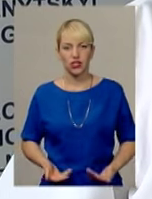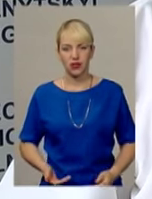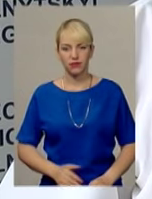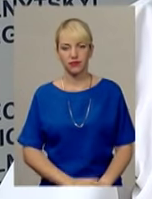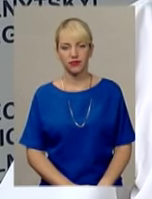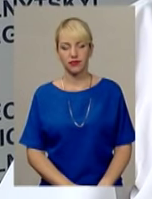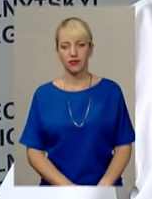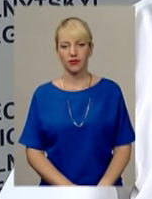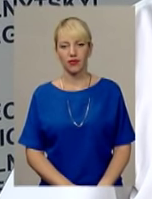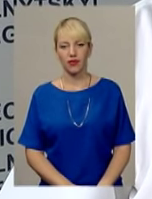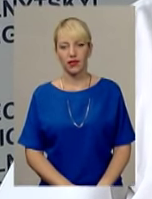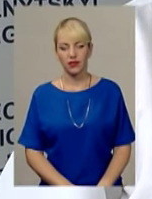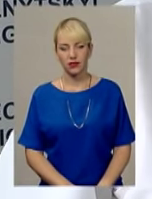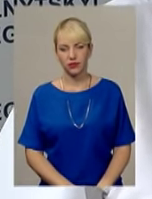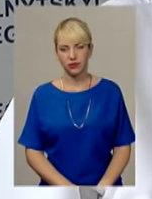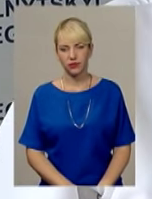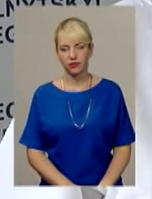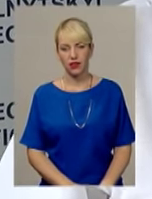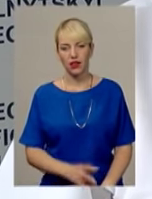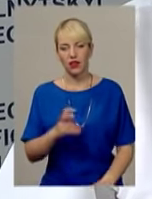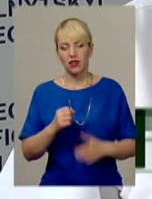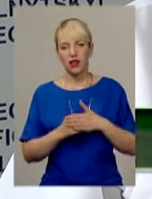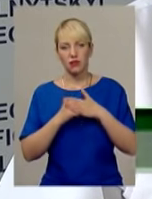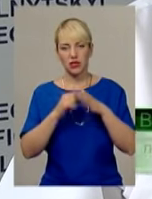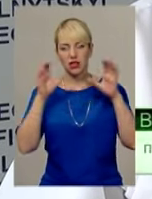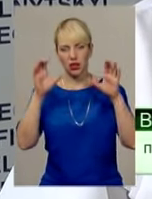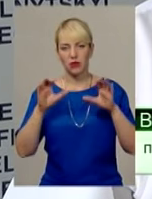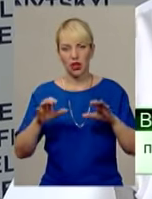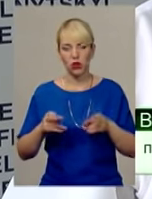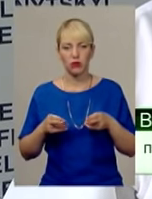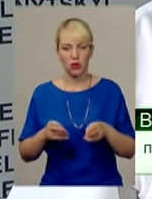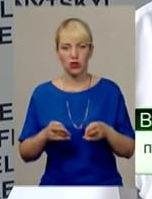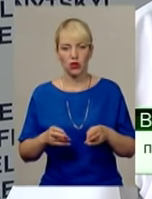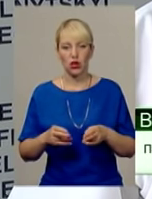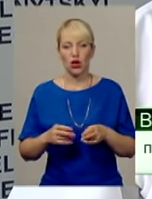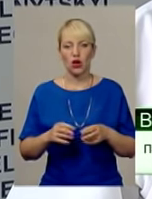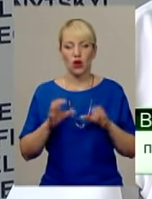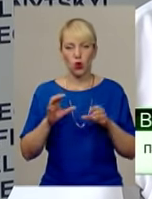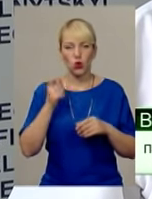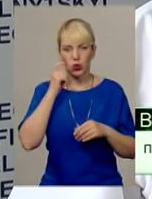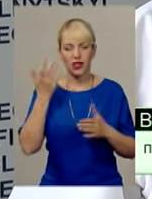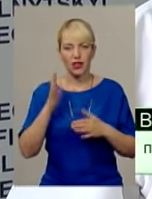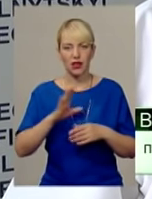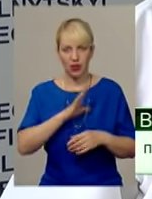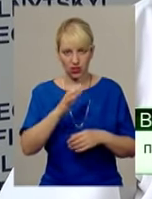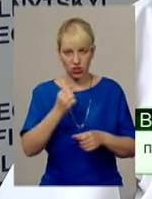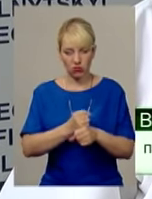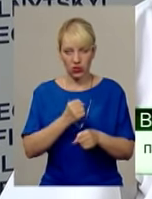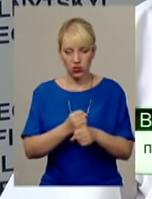За даним фактом, ще на підставі Кримінально-праційного кодексу, який діяв на той час, було порушено кримінальну справу,